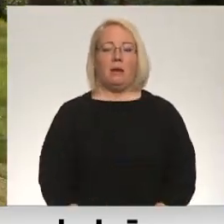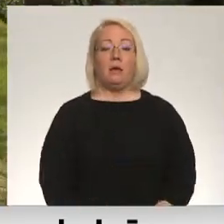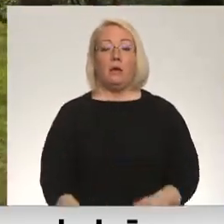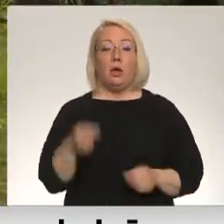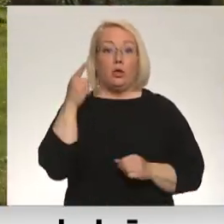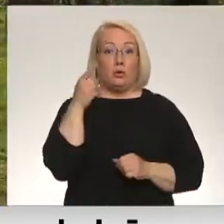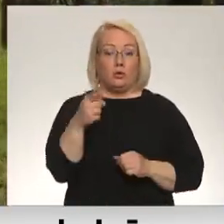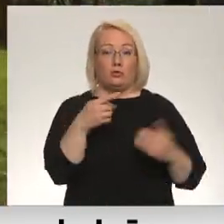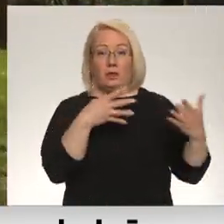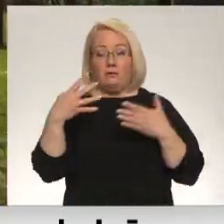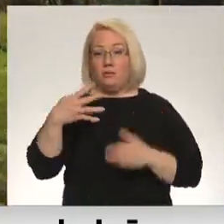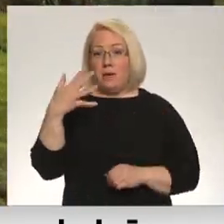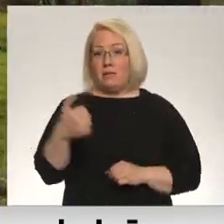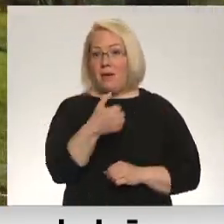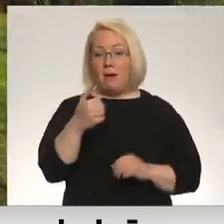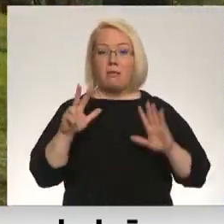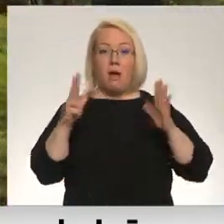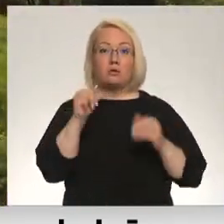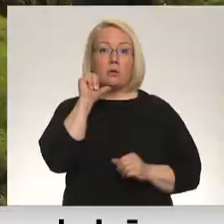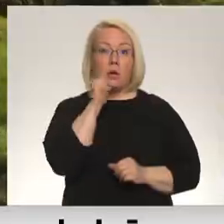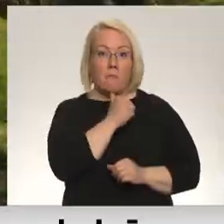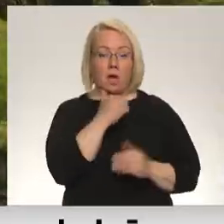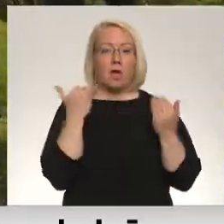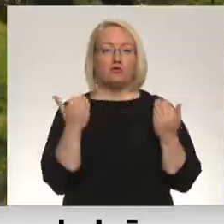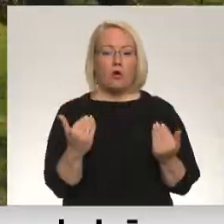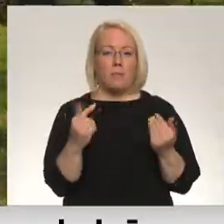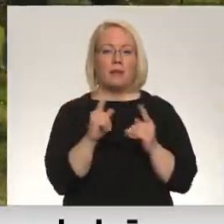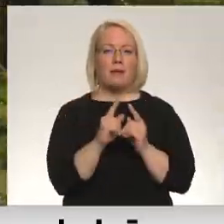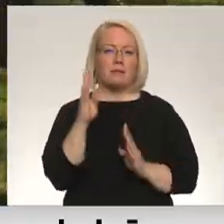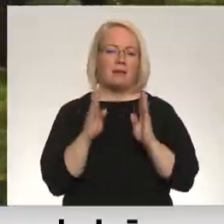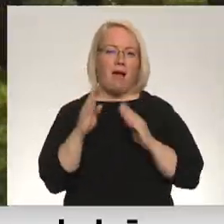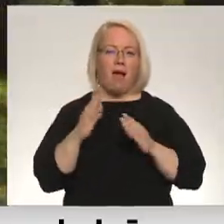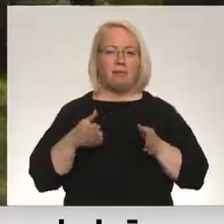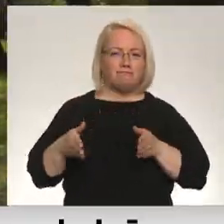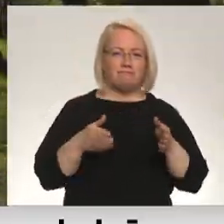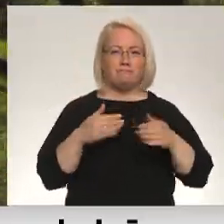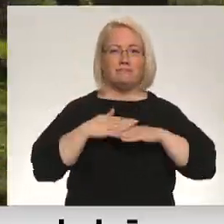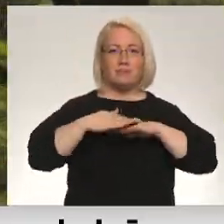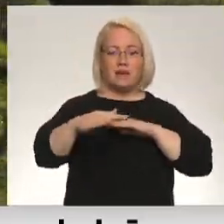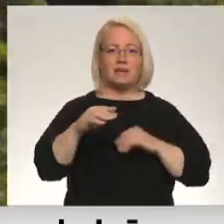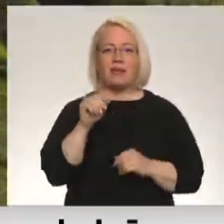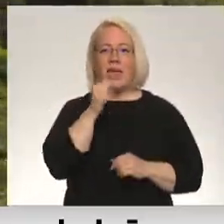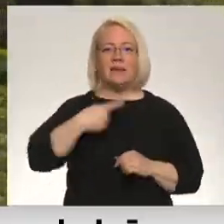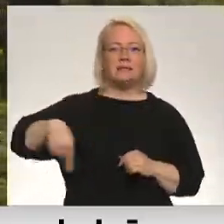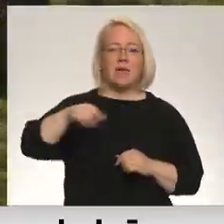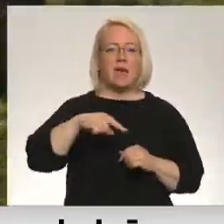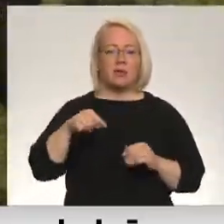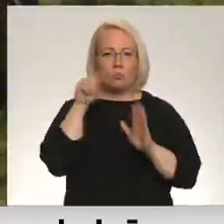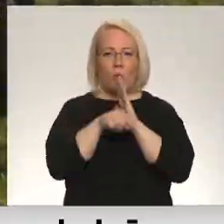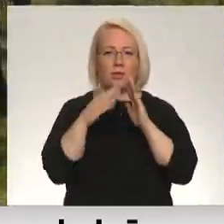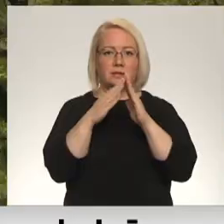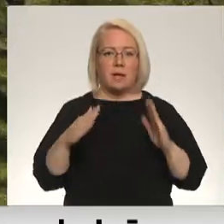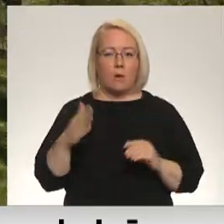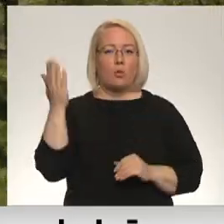1945. gadā 8. maijā šobrīd ar zālīti apaugušais ceļš, kas Vedgar Ezeres muitas nāmu tobrīd bija